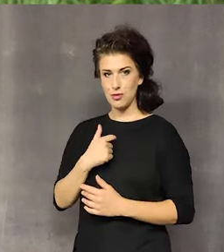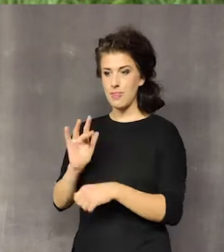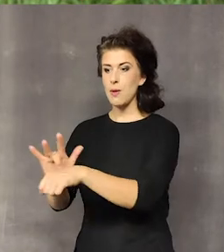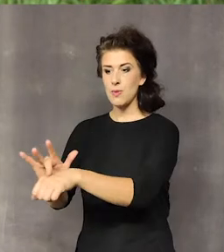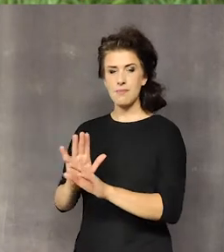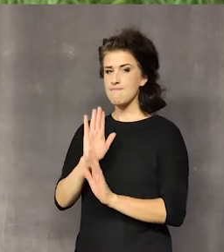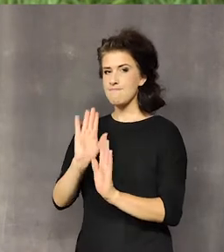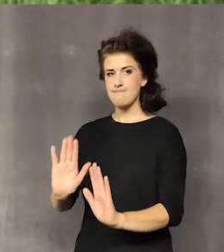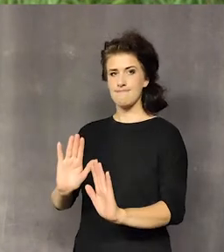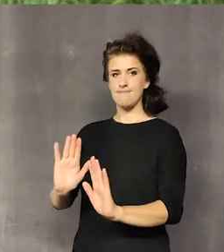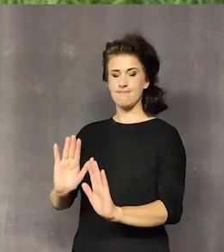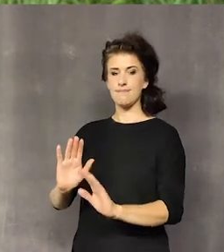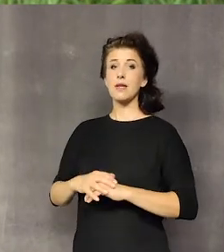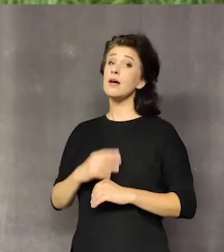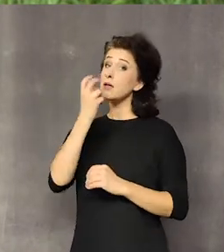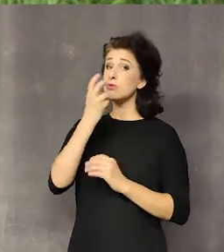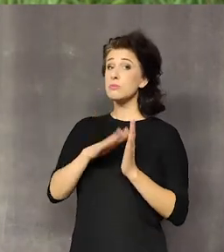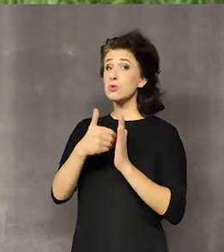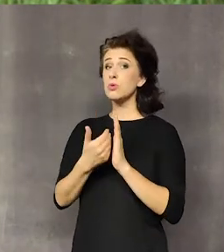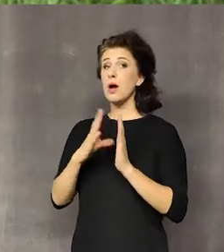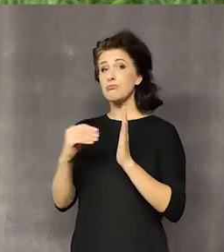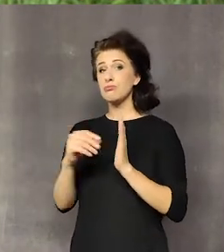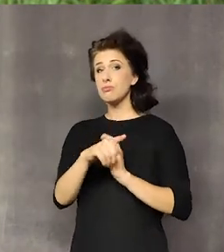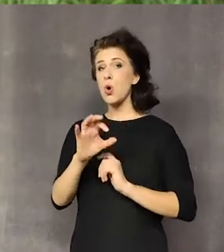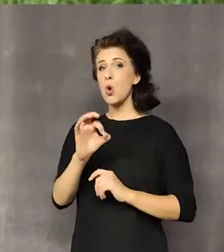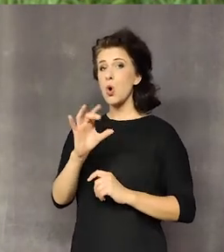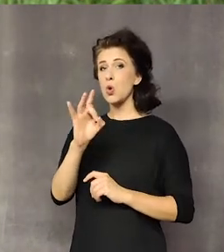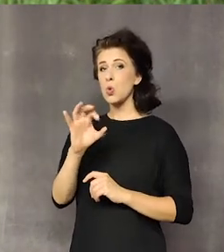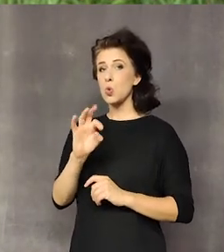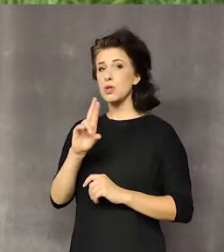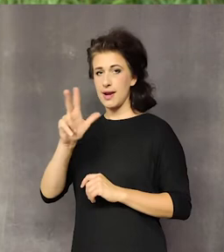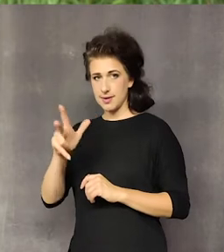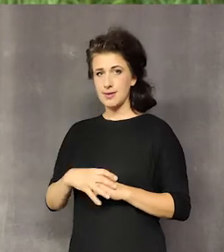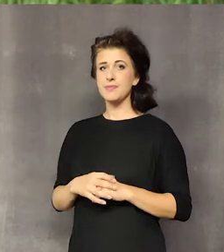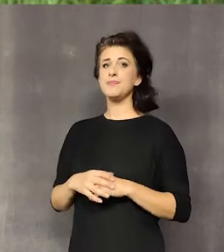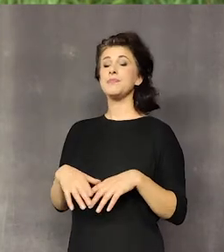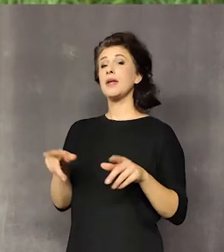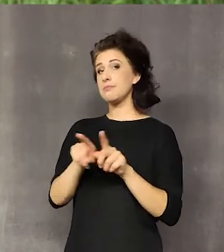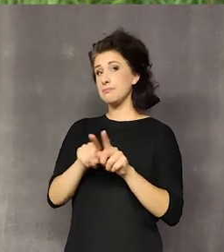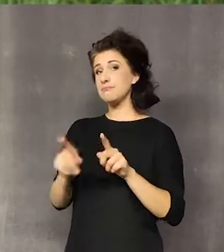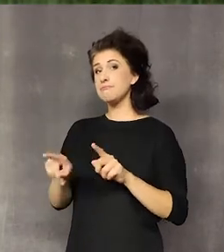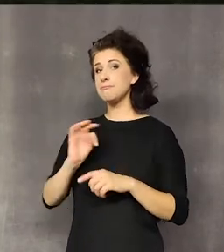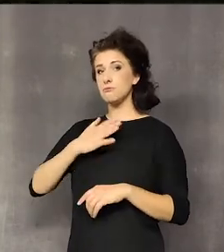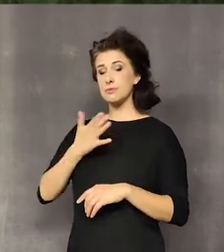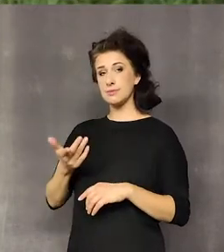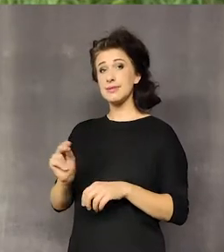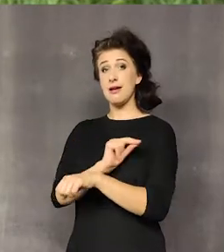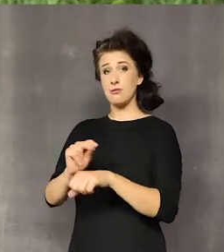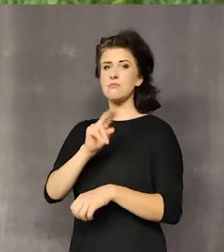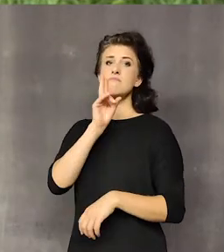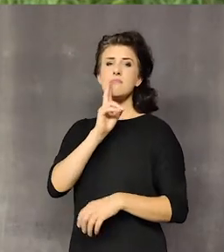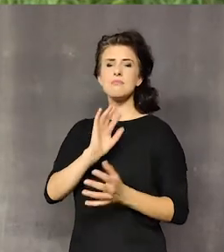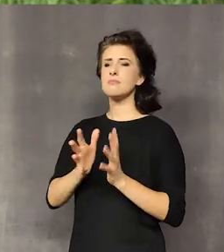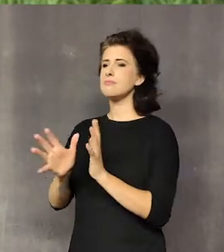Co ciekawe, powiem wam na przykładzie, przykład ugórka. To nie ziela, ale też ma właściwości lecznicze. Matka